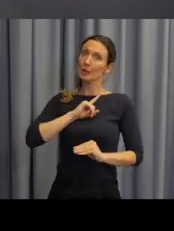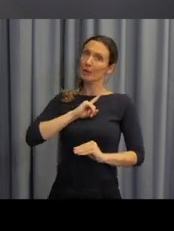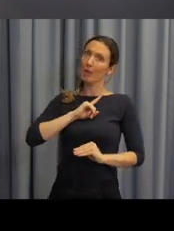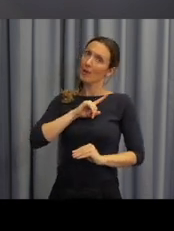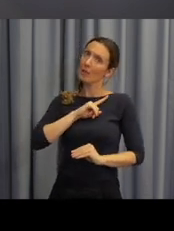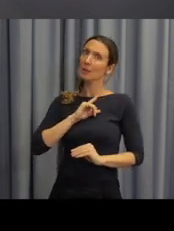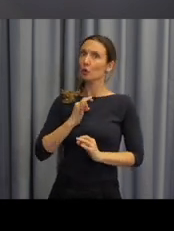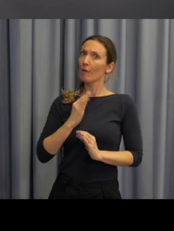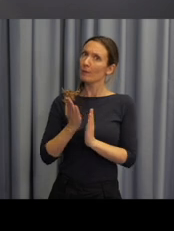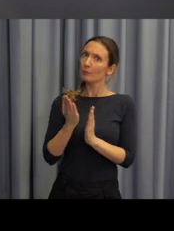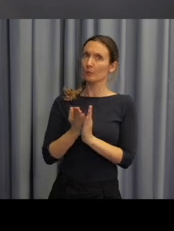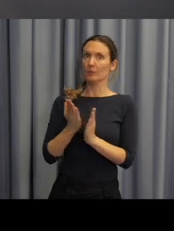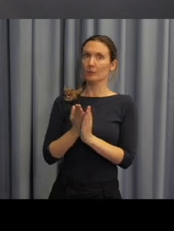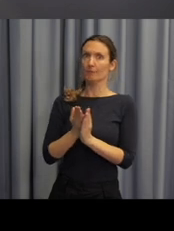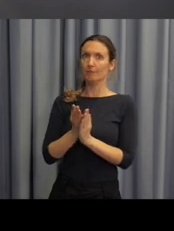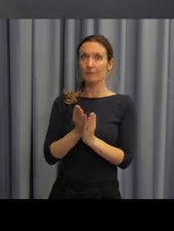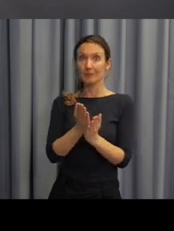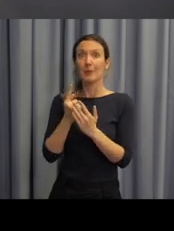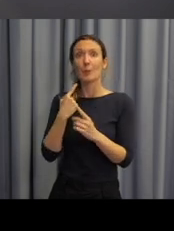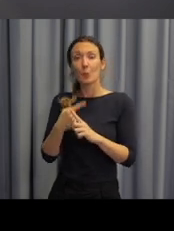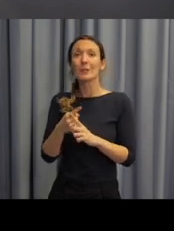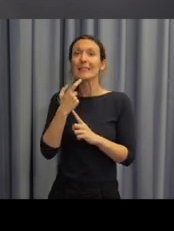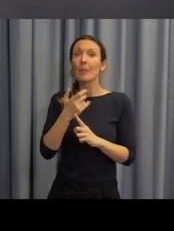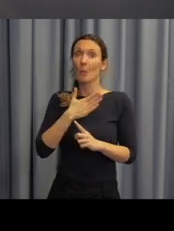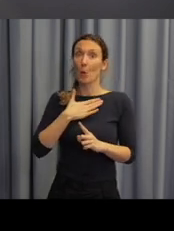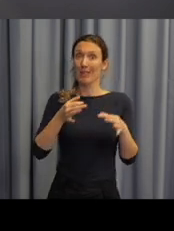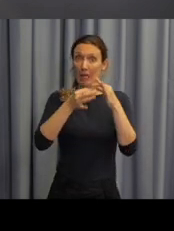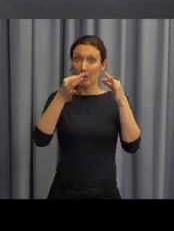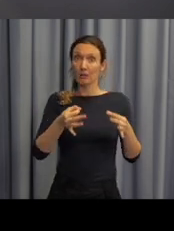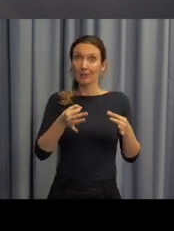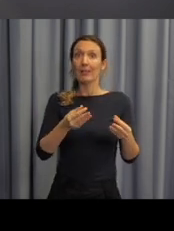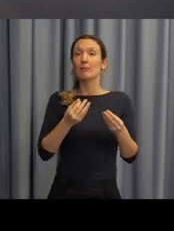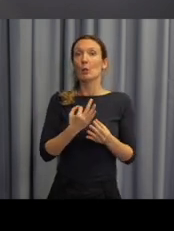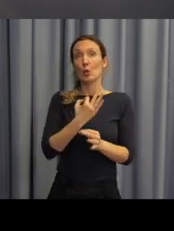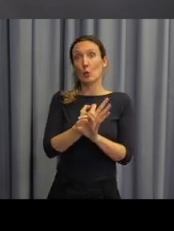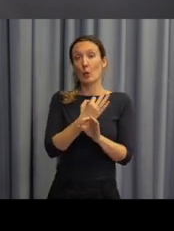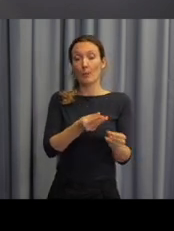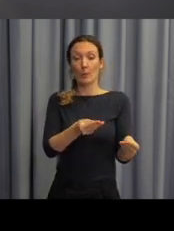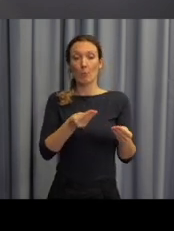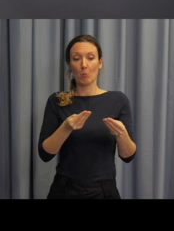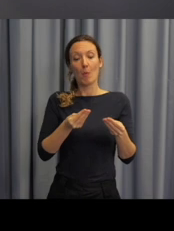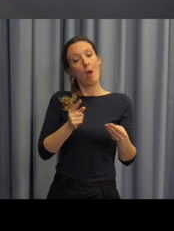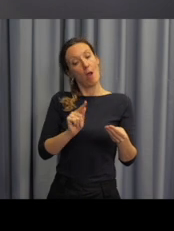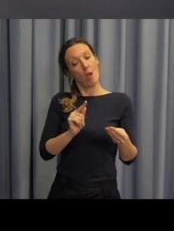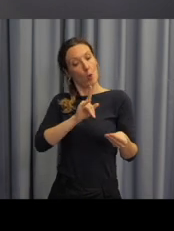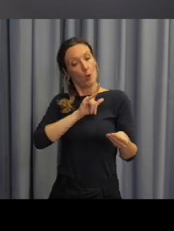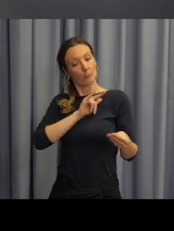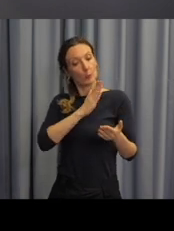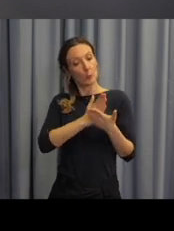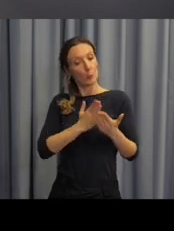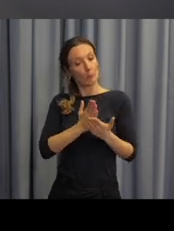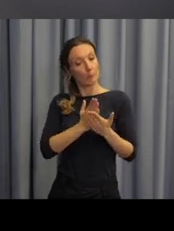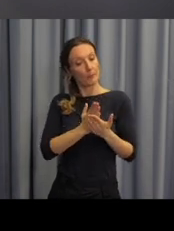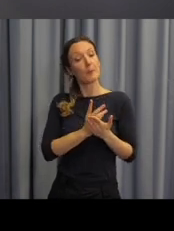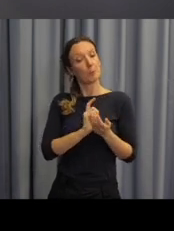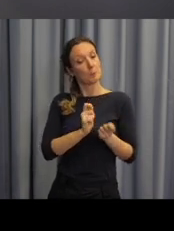velký důraz klademe na modifikaci a personalizaci podle jednotlivých žáků. Ale určitě